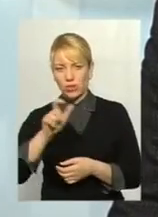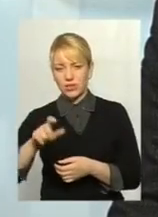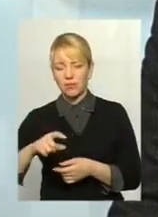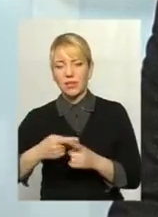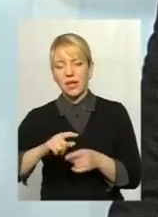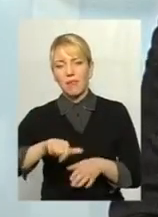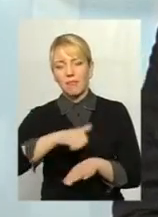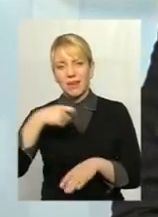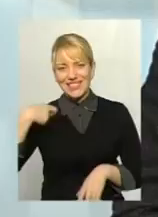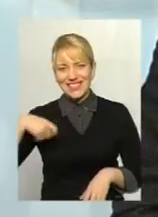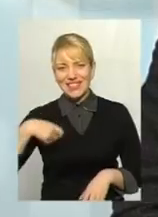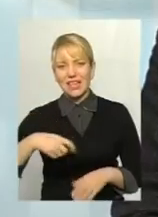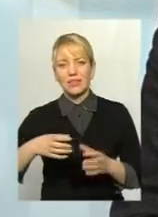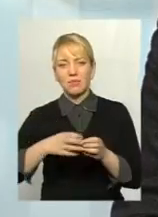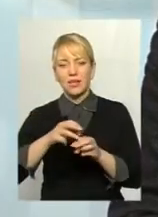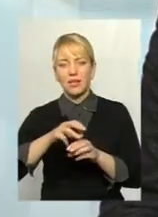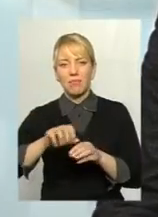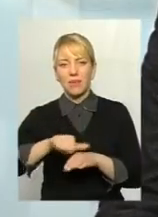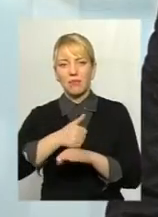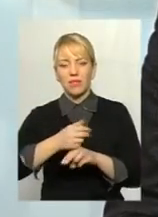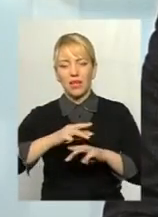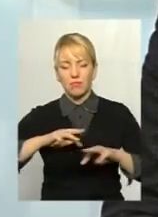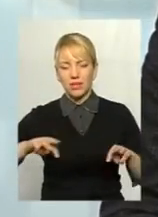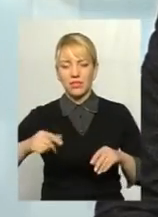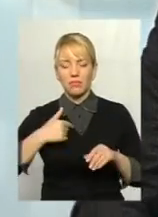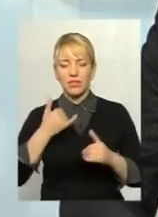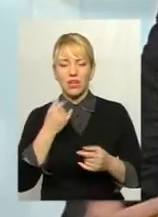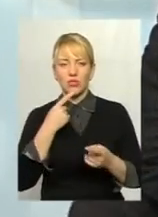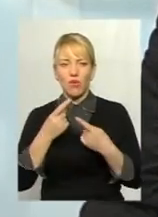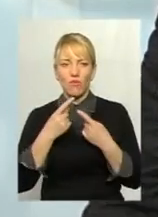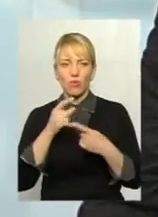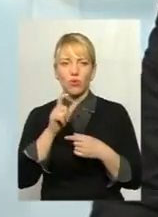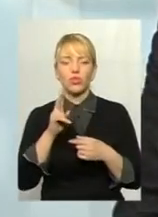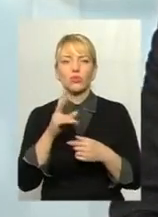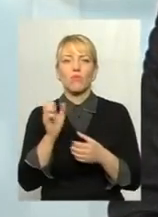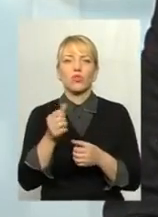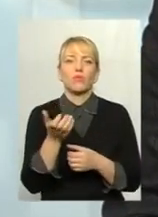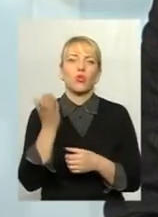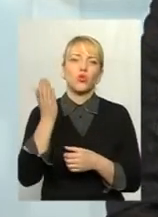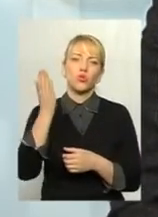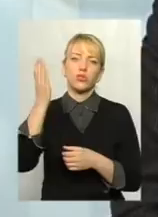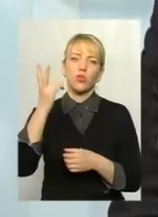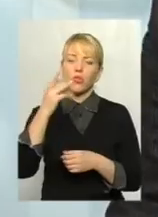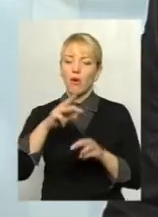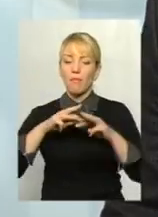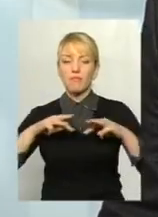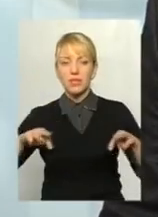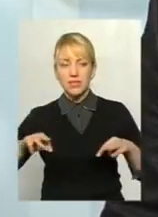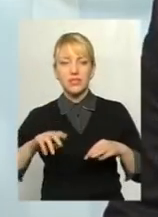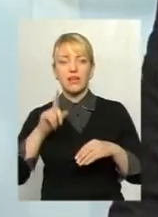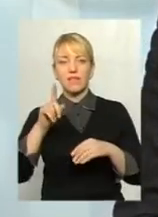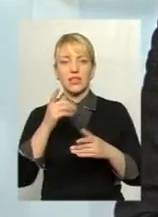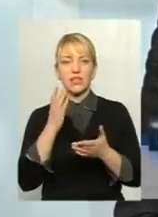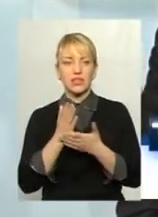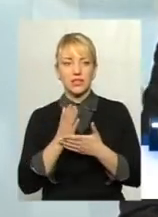-міністр. Тому що ми зараз маємо, комунікуємо з тими людьми, до кого ми можемо дотягнутися. Але ми розуміємо, що міністр, він є в